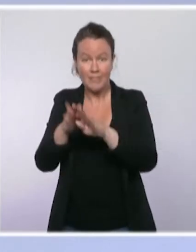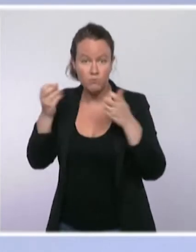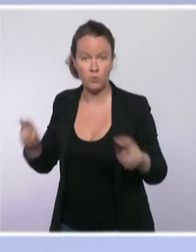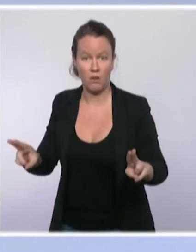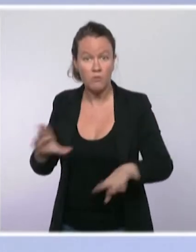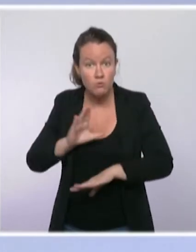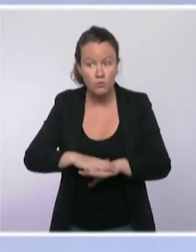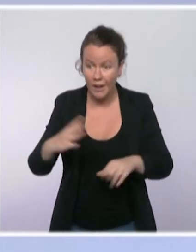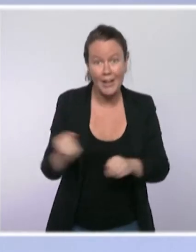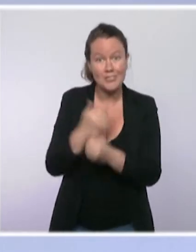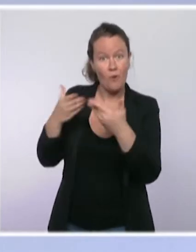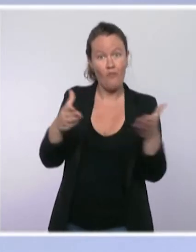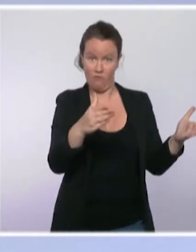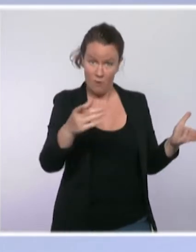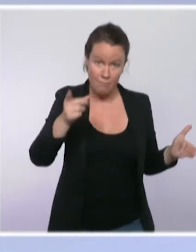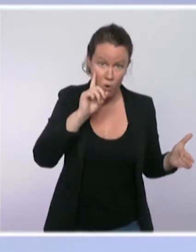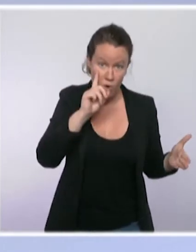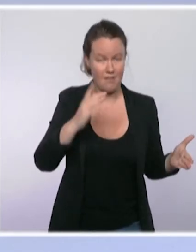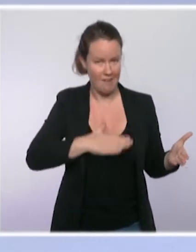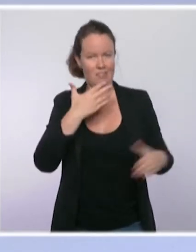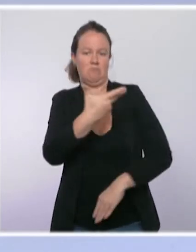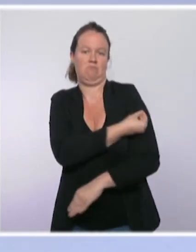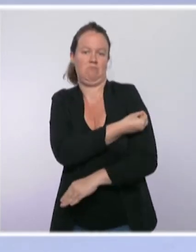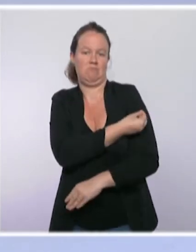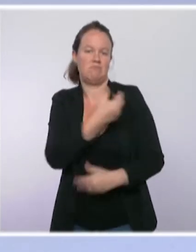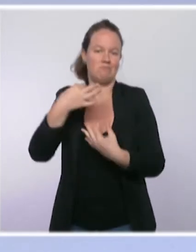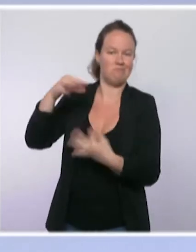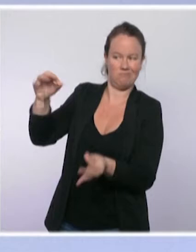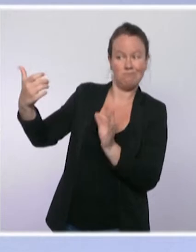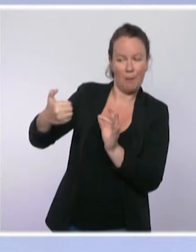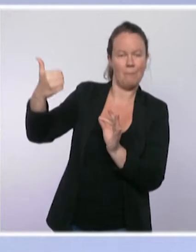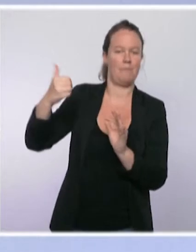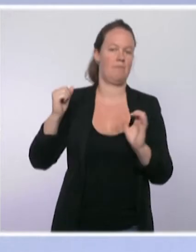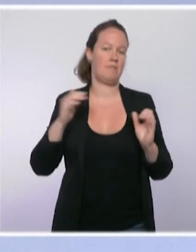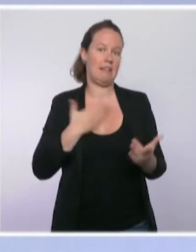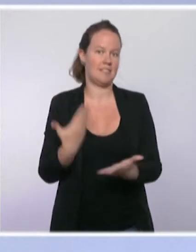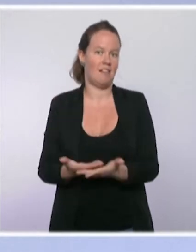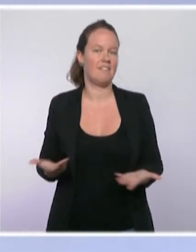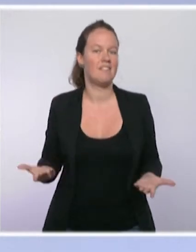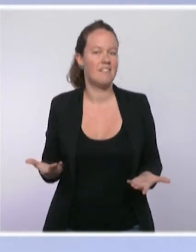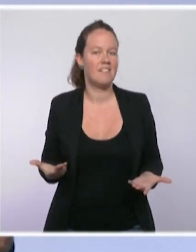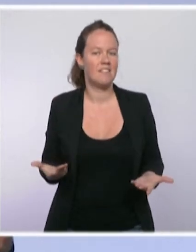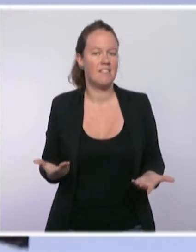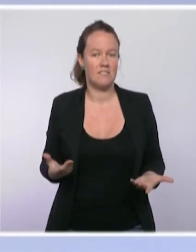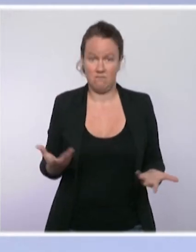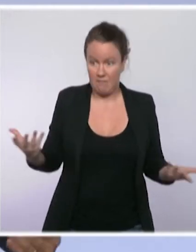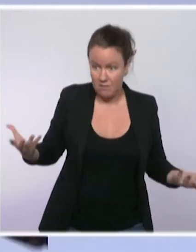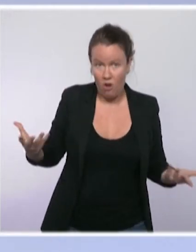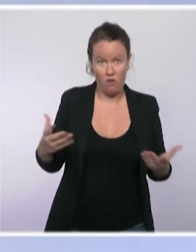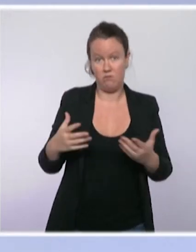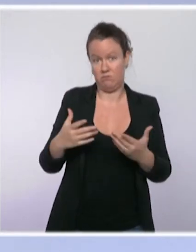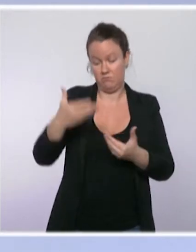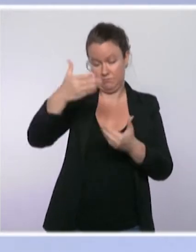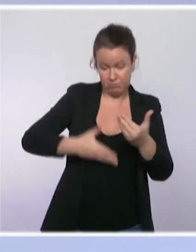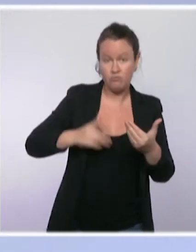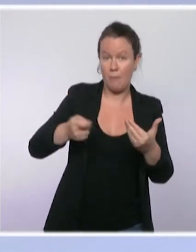parce qu'on dispose de cet outil du pass sanitaire qui, vous savez, que la possibilité d'y recourir s'éteint au 15